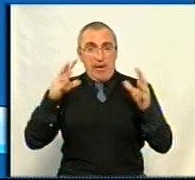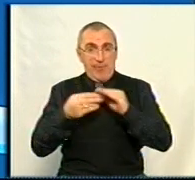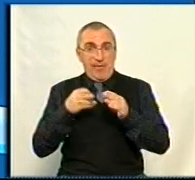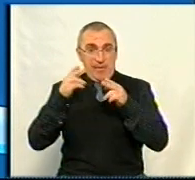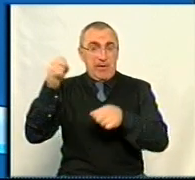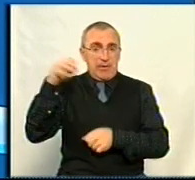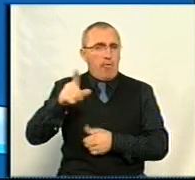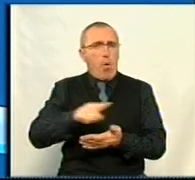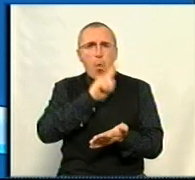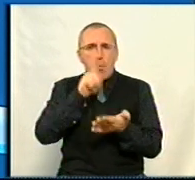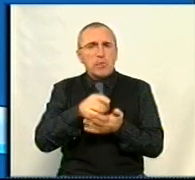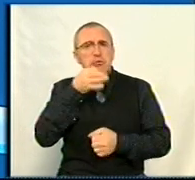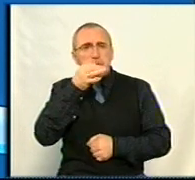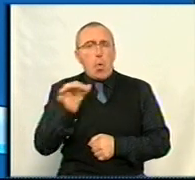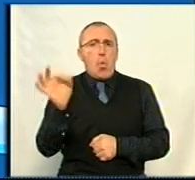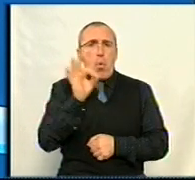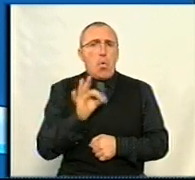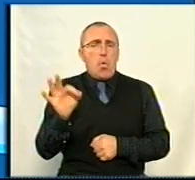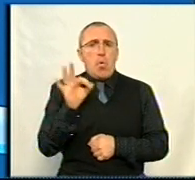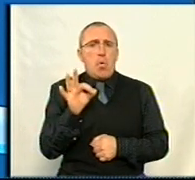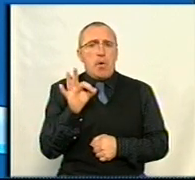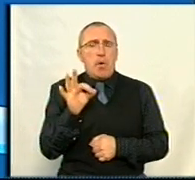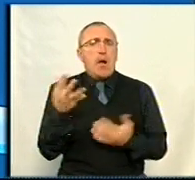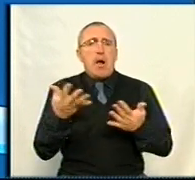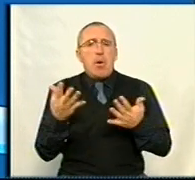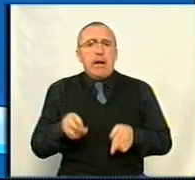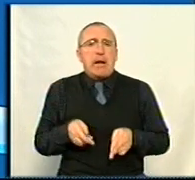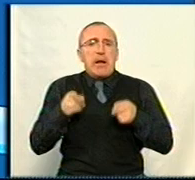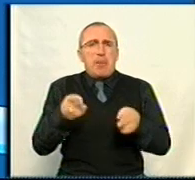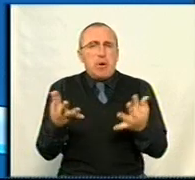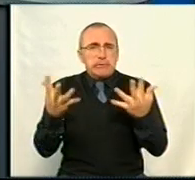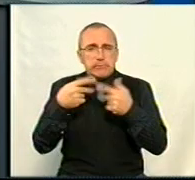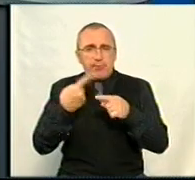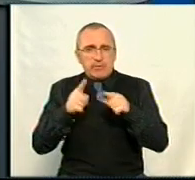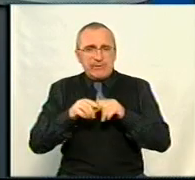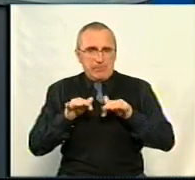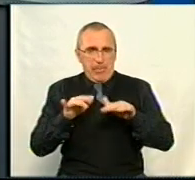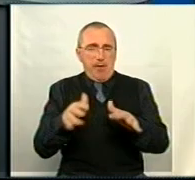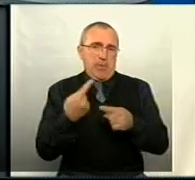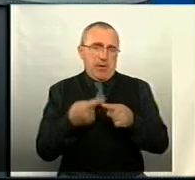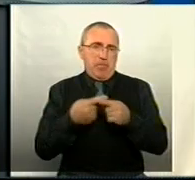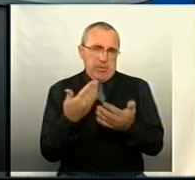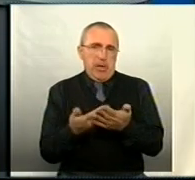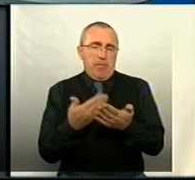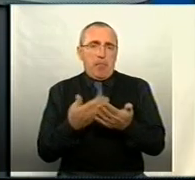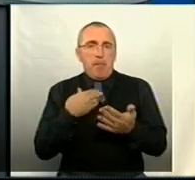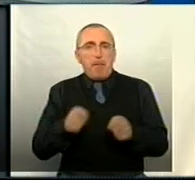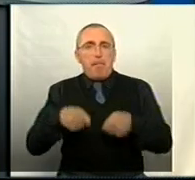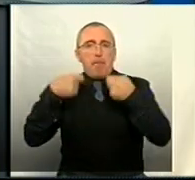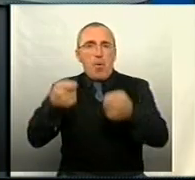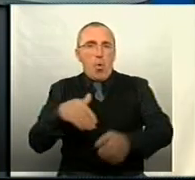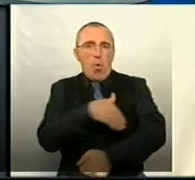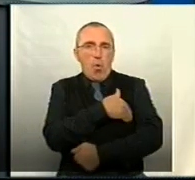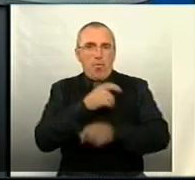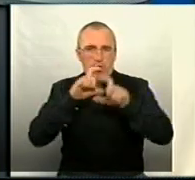у Світловодськ, ви обов'язково скажете про якусь кримінальну складову в цій справі. Тому що, наприклад, я маю на увазі передачу комунальної